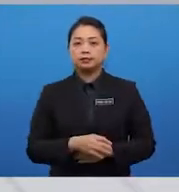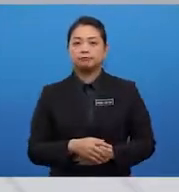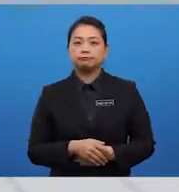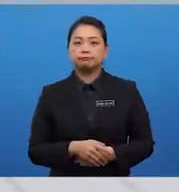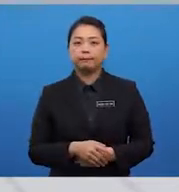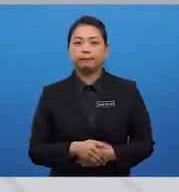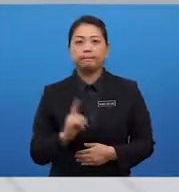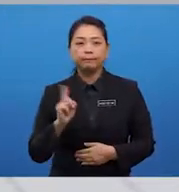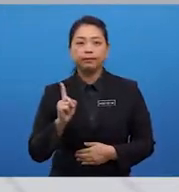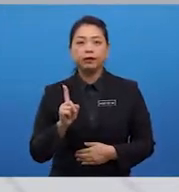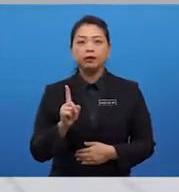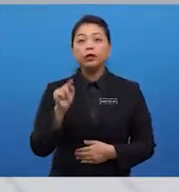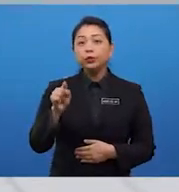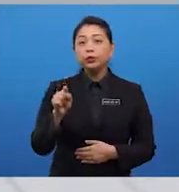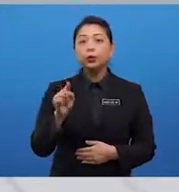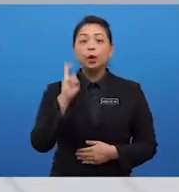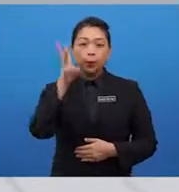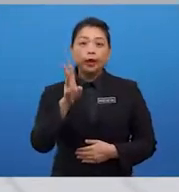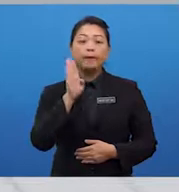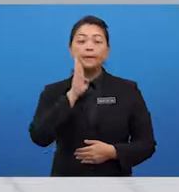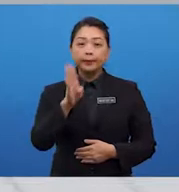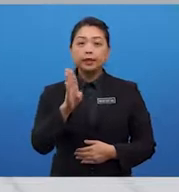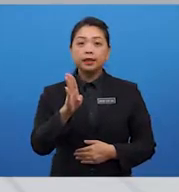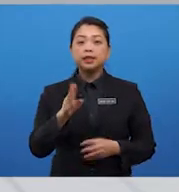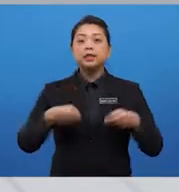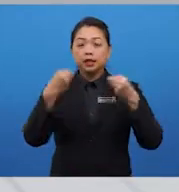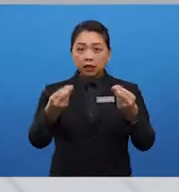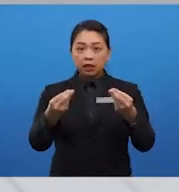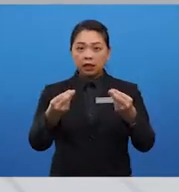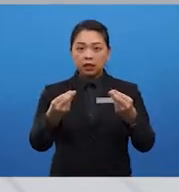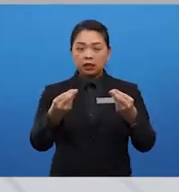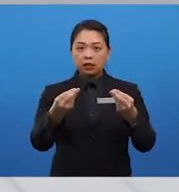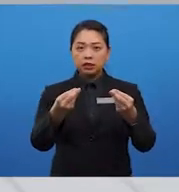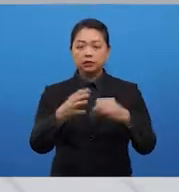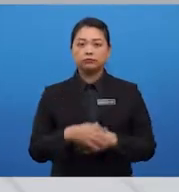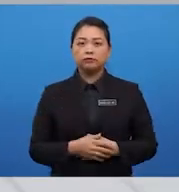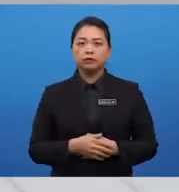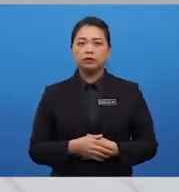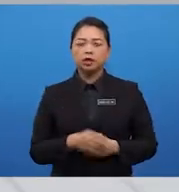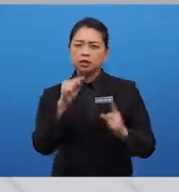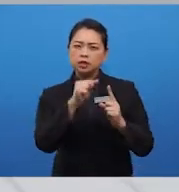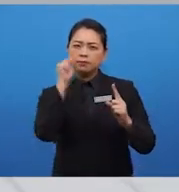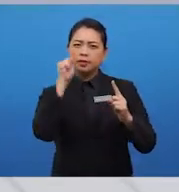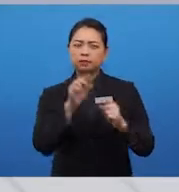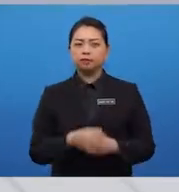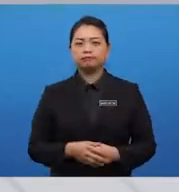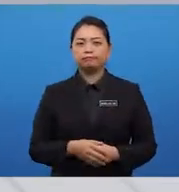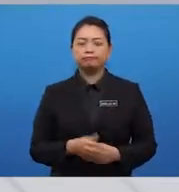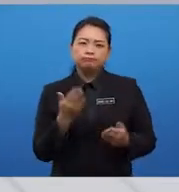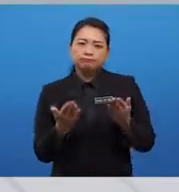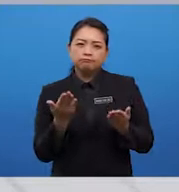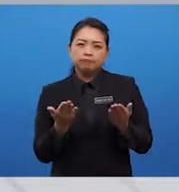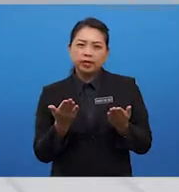anda akan diberikan kepercayaan kepercayaan. Ini boleh diberikan